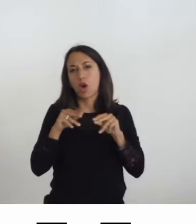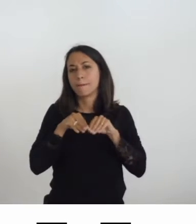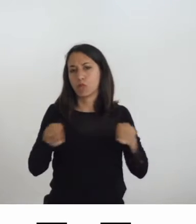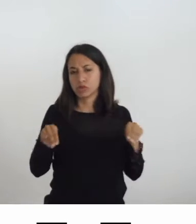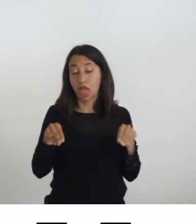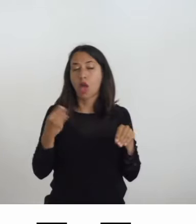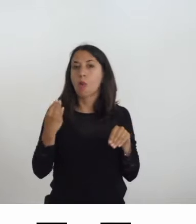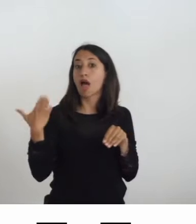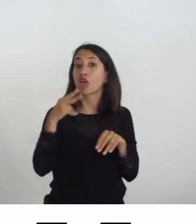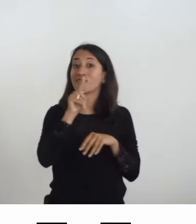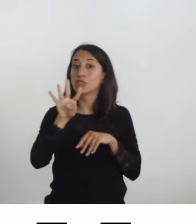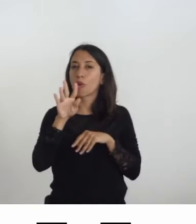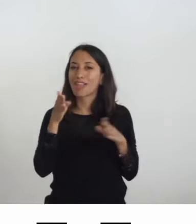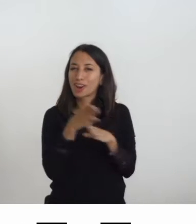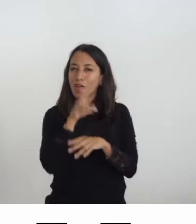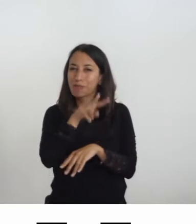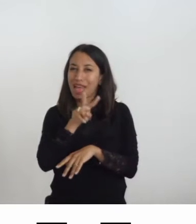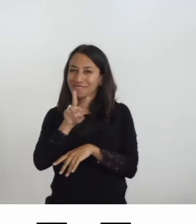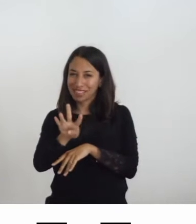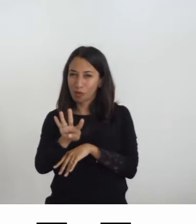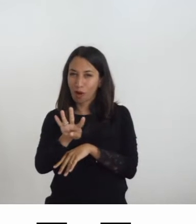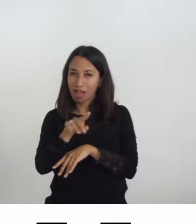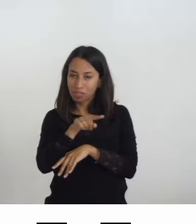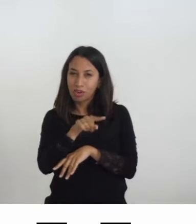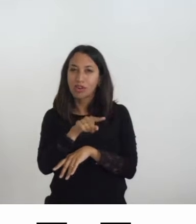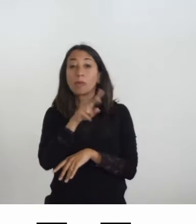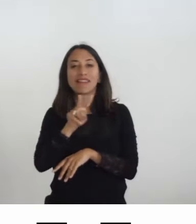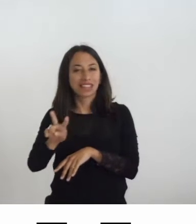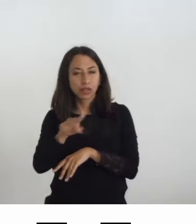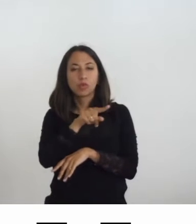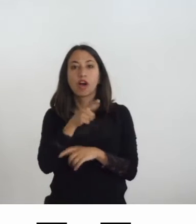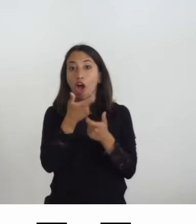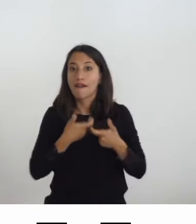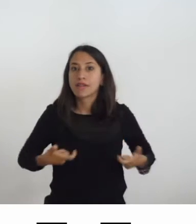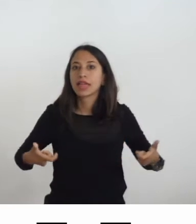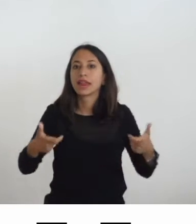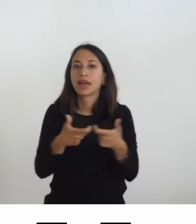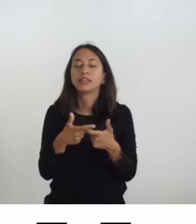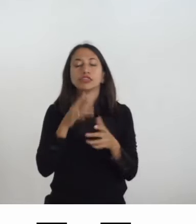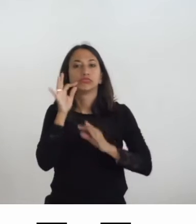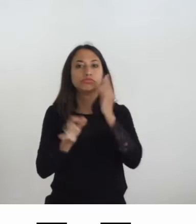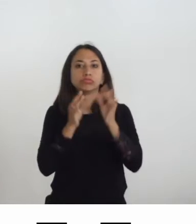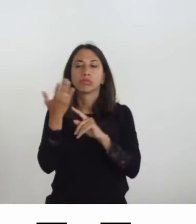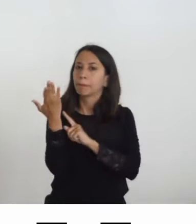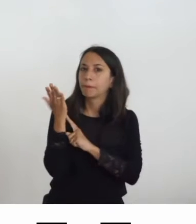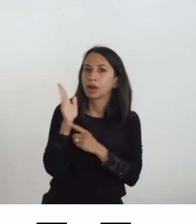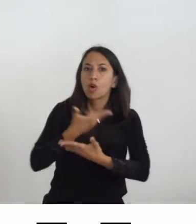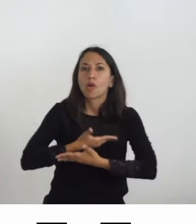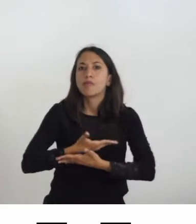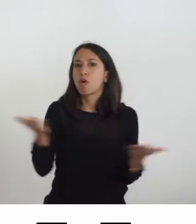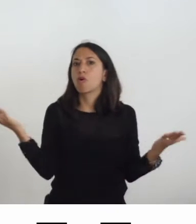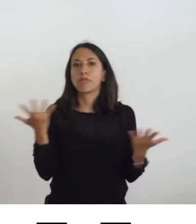24 agosto 2022 durante una delle loro conferenze hanno presentato pubblicamente